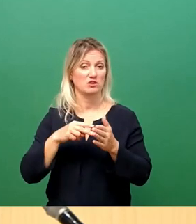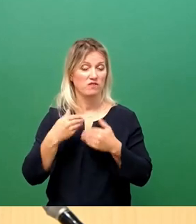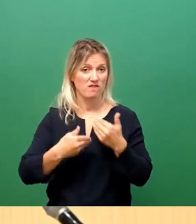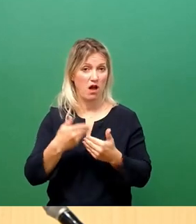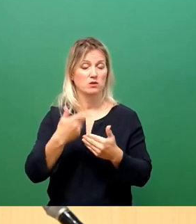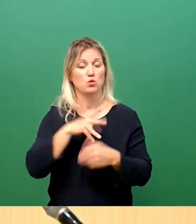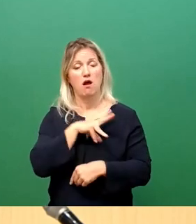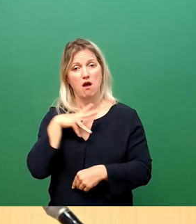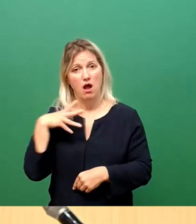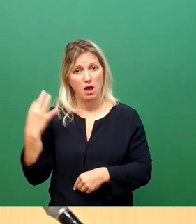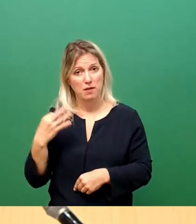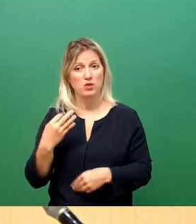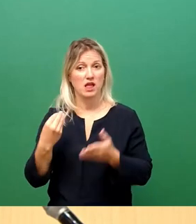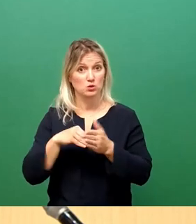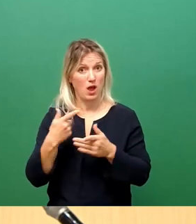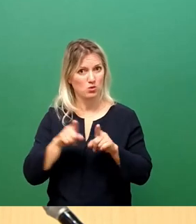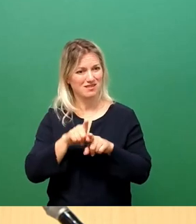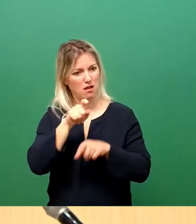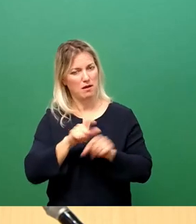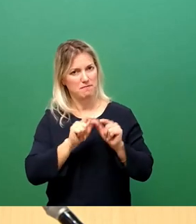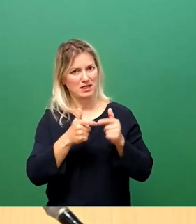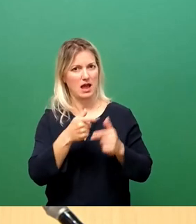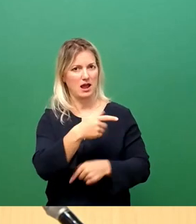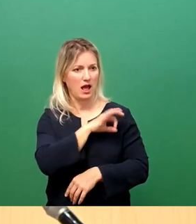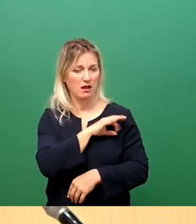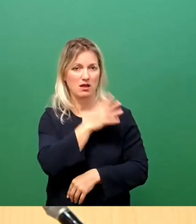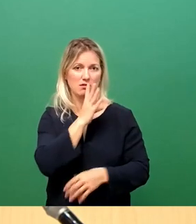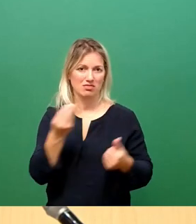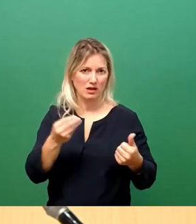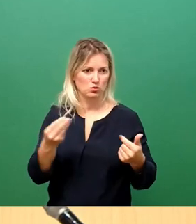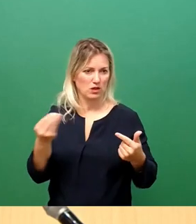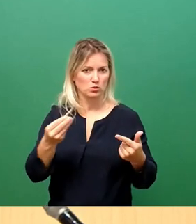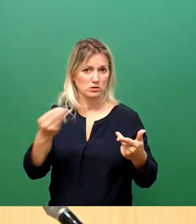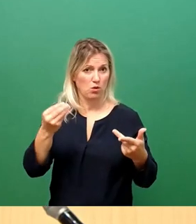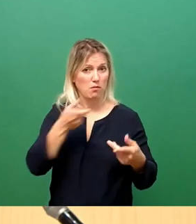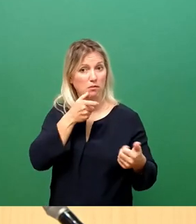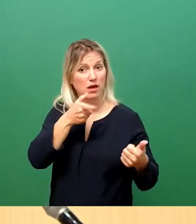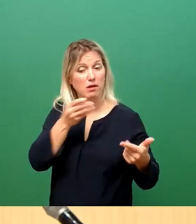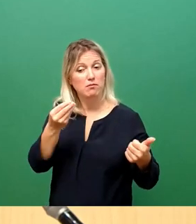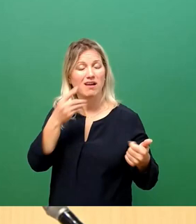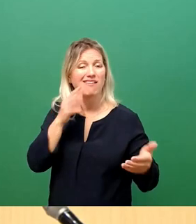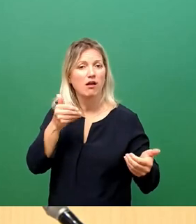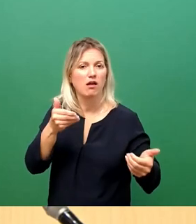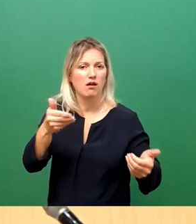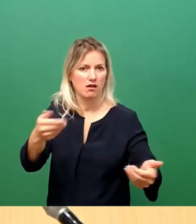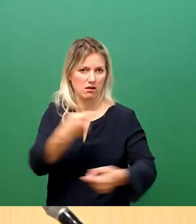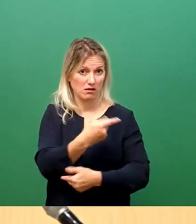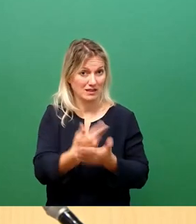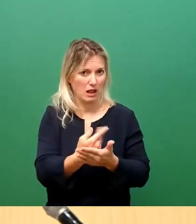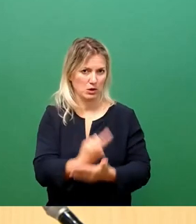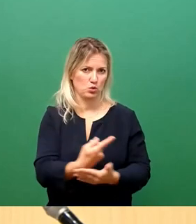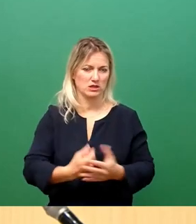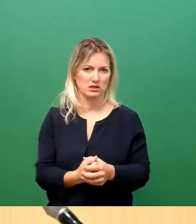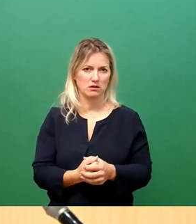freundlicher Unterstützung der Linken und Hunderten von Eingaben, teilweise mit identischem Wurteil verzögert wurde. Verzögert, da all diese Eingaben individuell